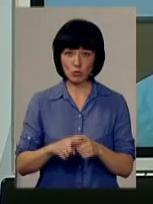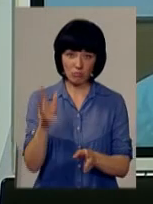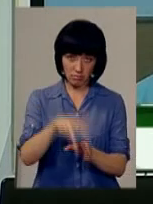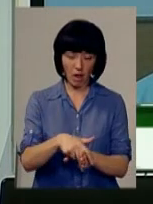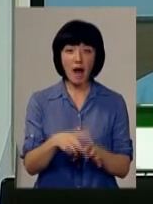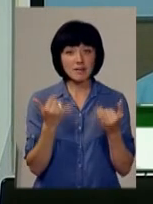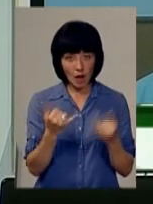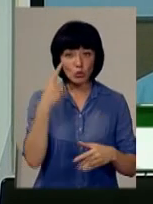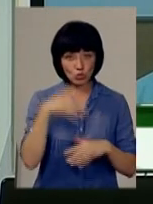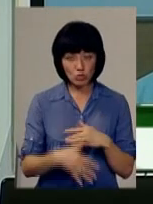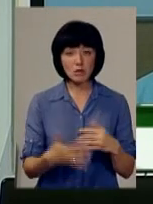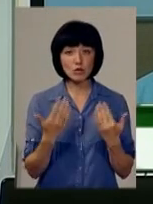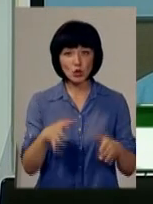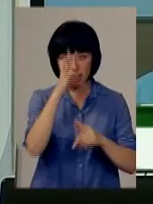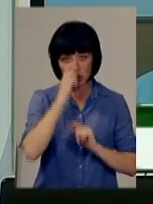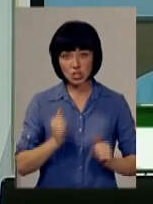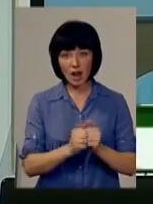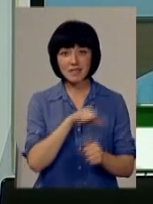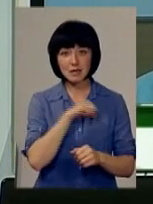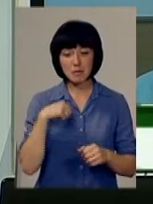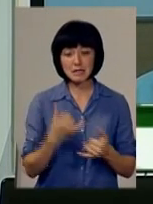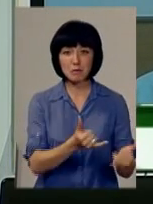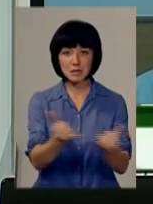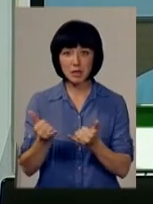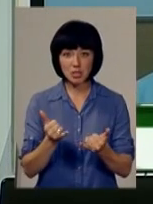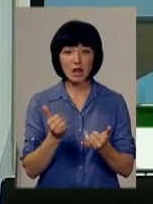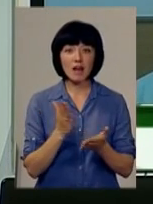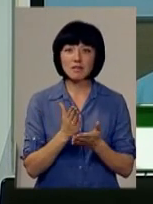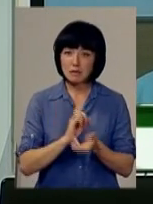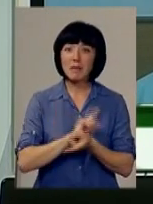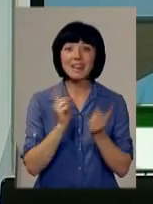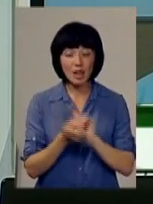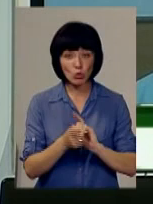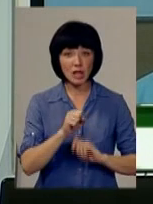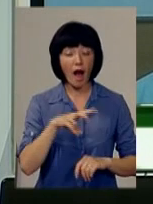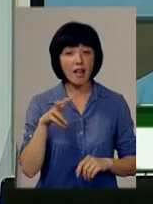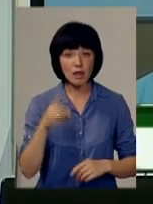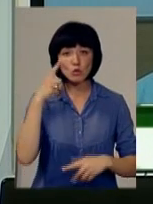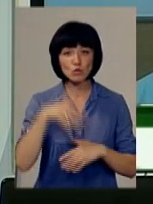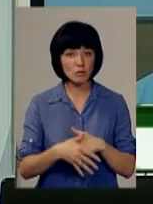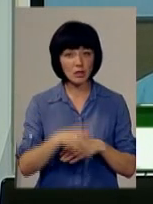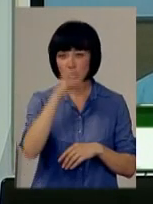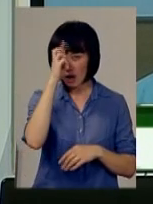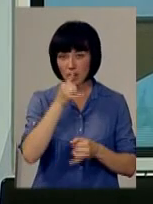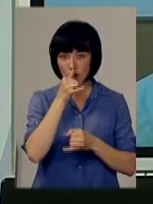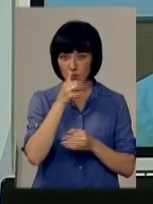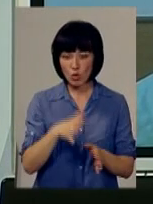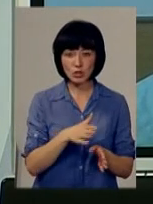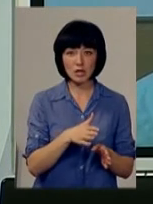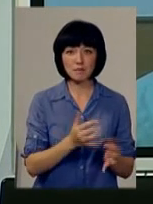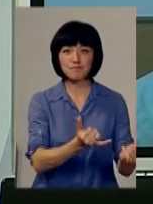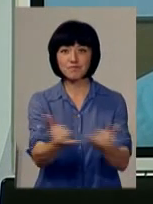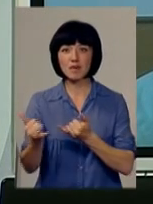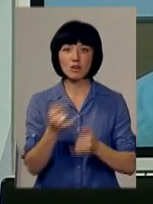Зрозуміло, зараз держава і саме це забезпечення якісно змінилося, але зрозуміло, що держава не може перекрити